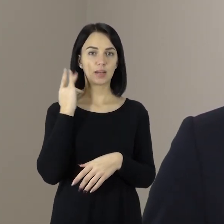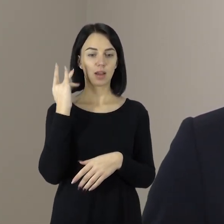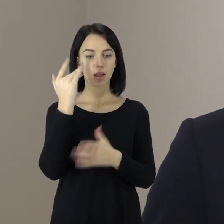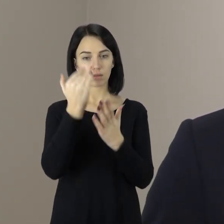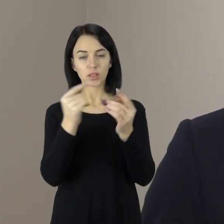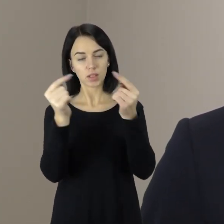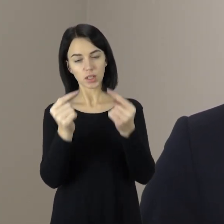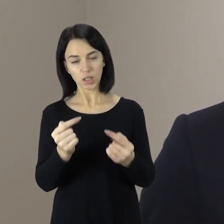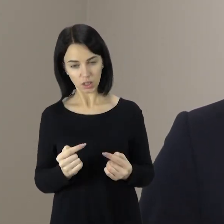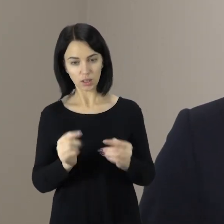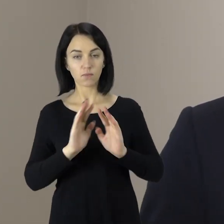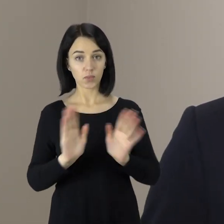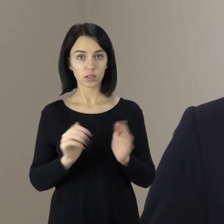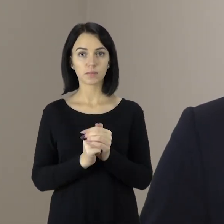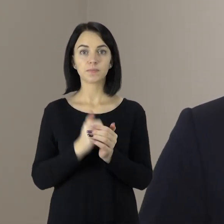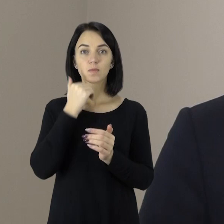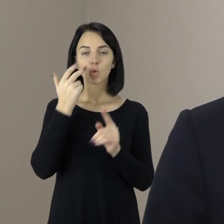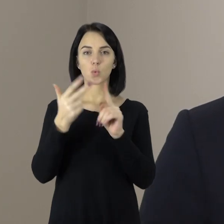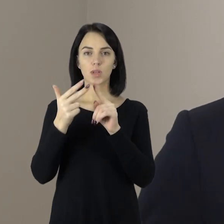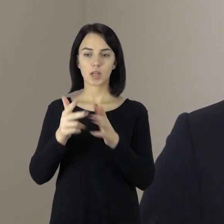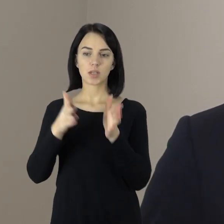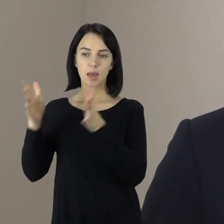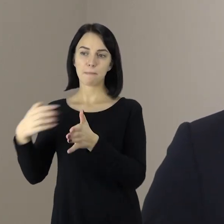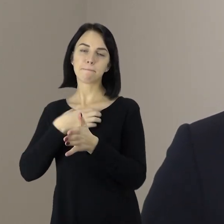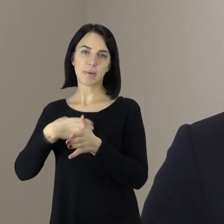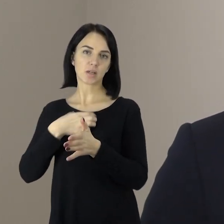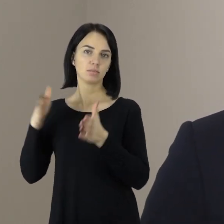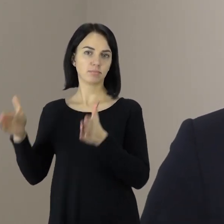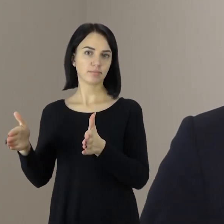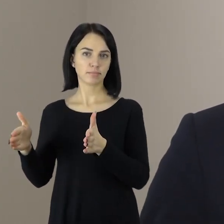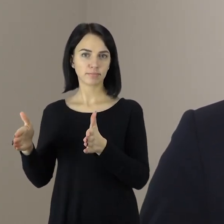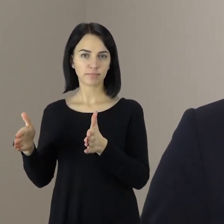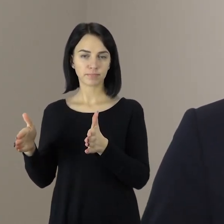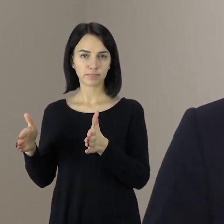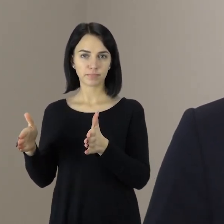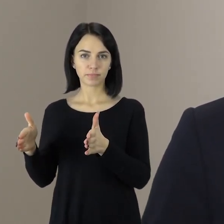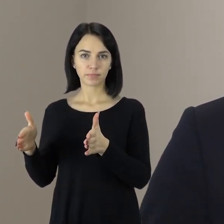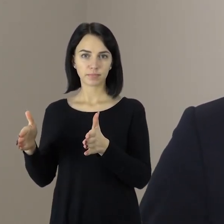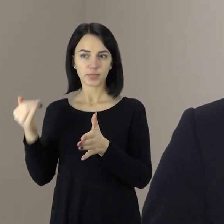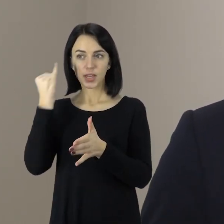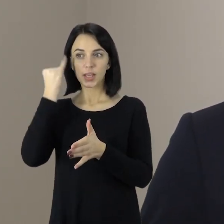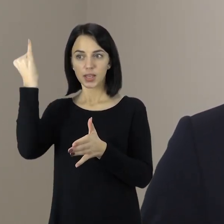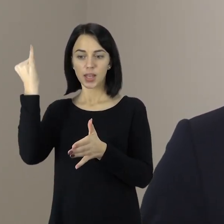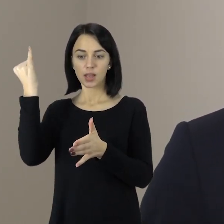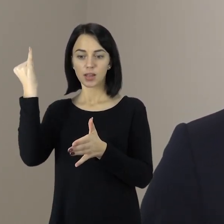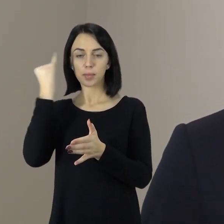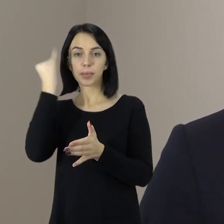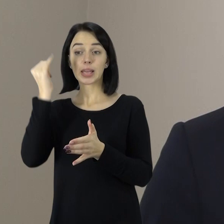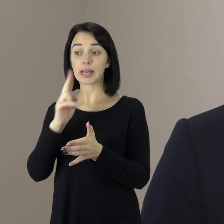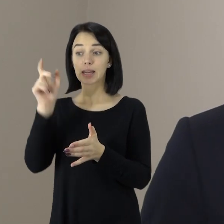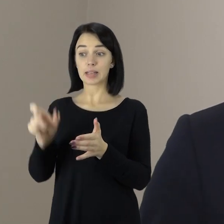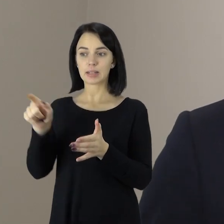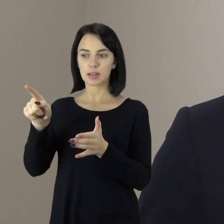keliamus ir kalavimus minimaliausius. Na ir po to tas trečiasis pagrindinis etapas, tai yra pačios idėjos autoriaus